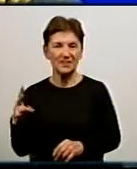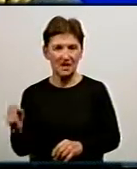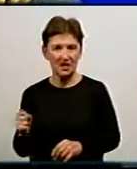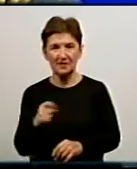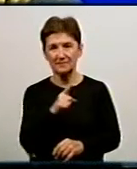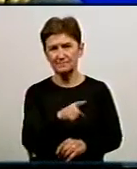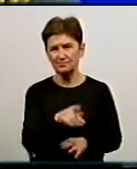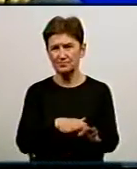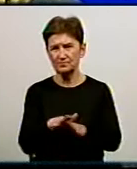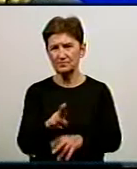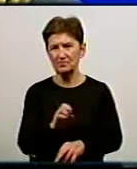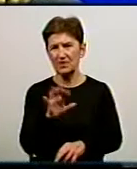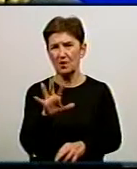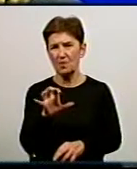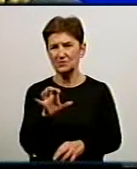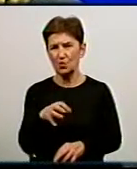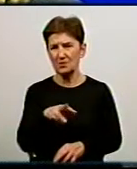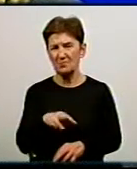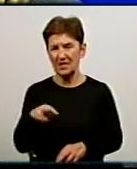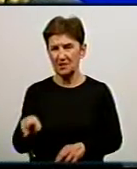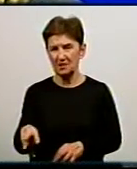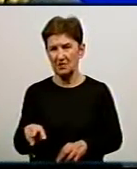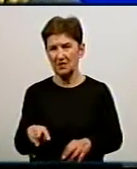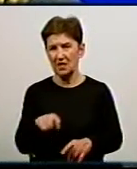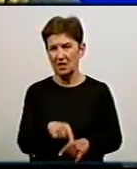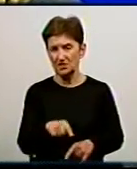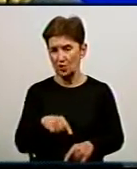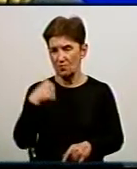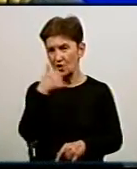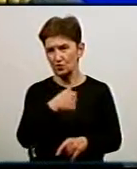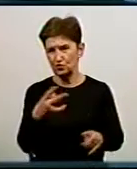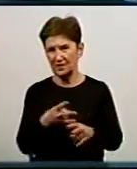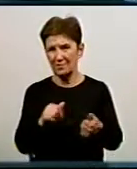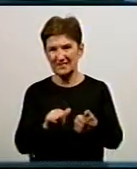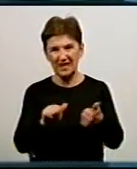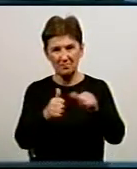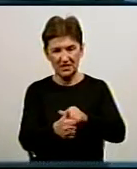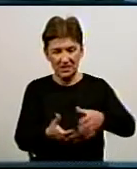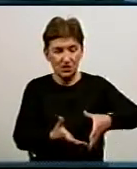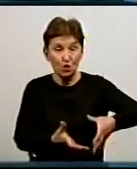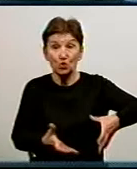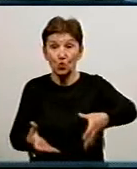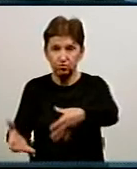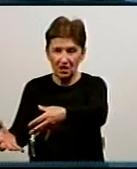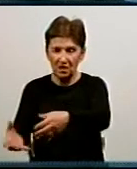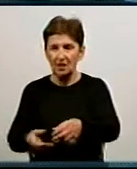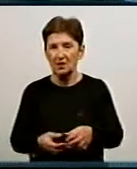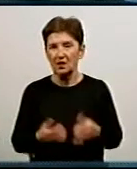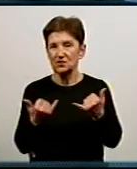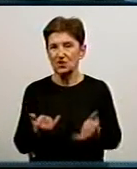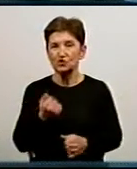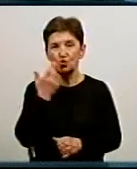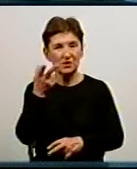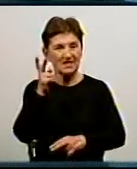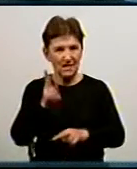водогоні діаметром 500 міліметрів. Якраз саме в цьому році ми маємо його замінити, цей водогін. Зараз, коли закінчуємо